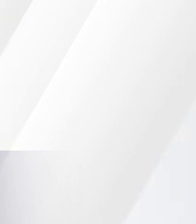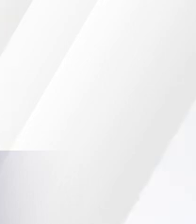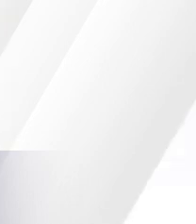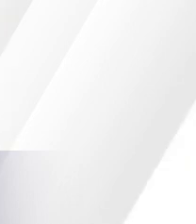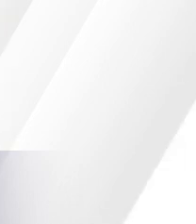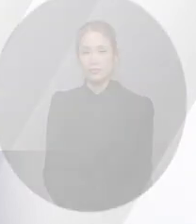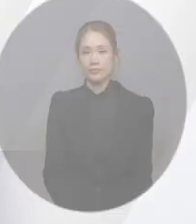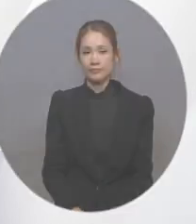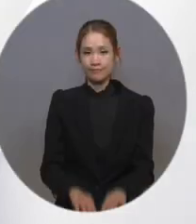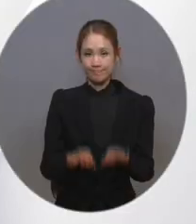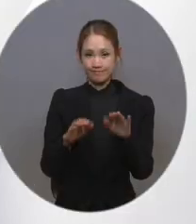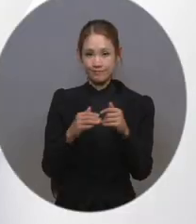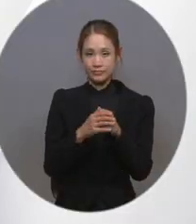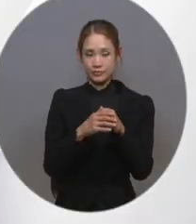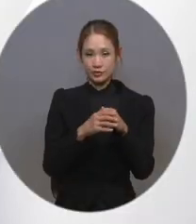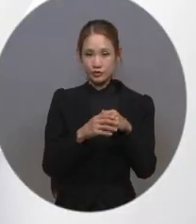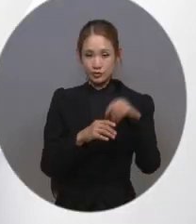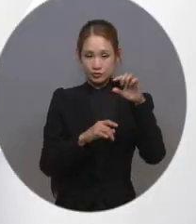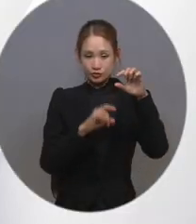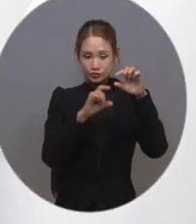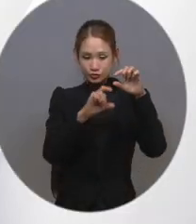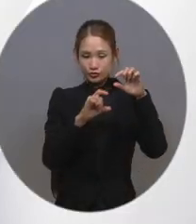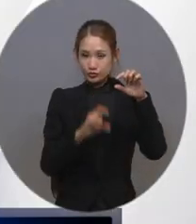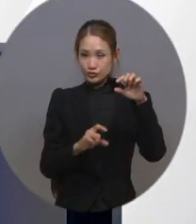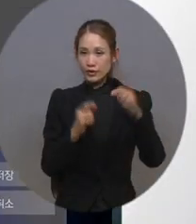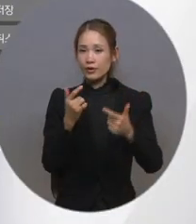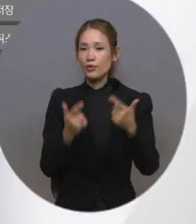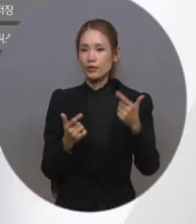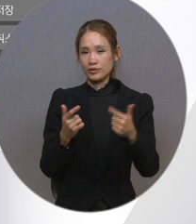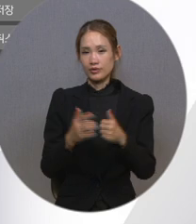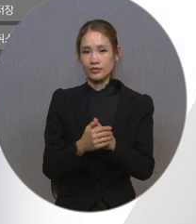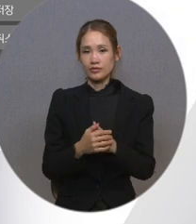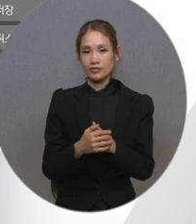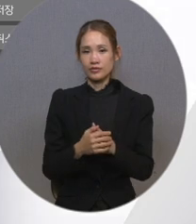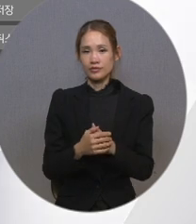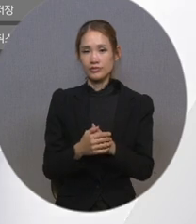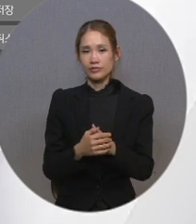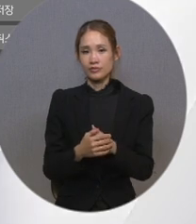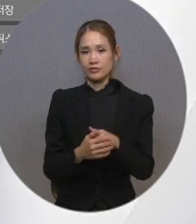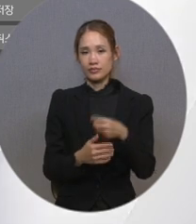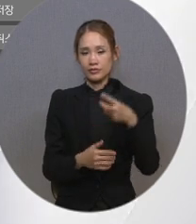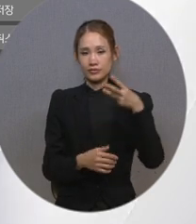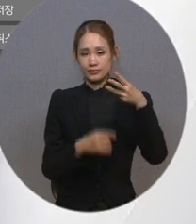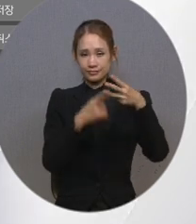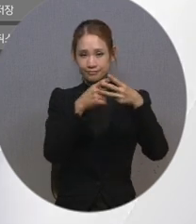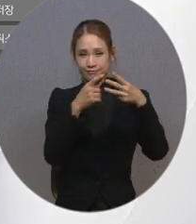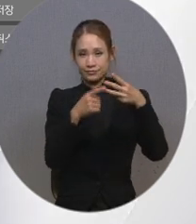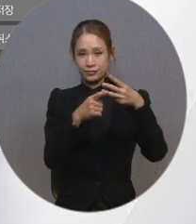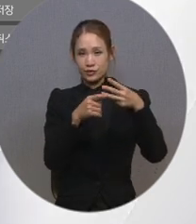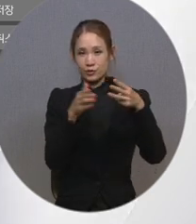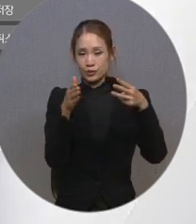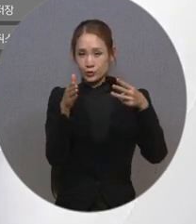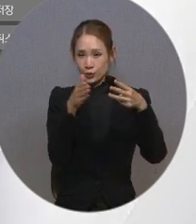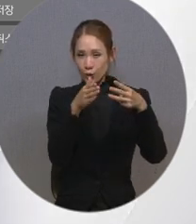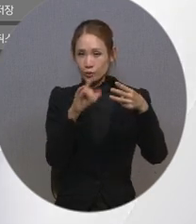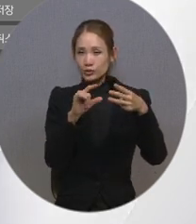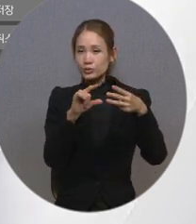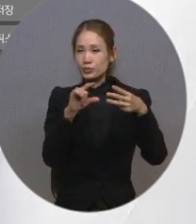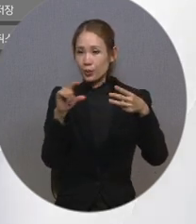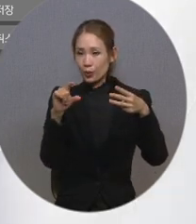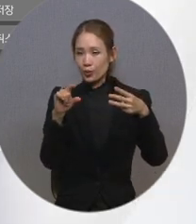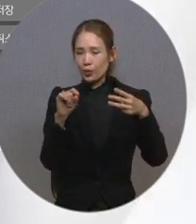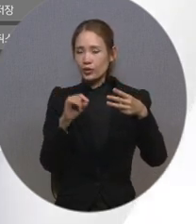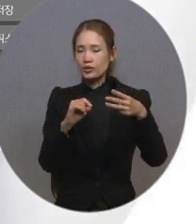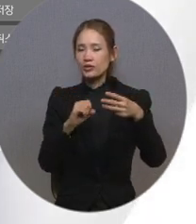이번에는 줄간격 조정 기능입니다. 폐쇄자막의 줄간격을 좁음, 보통, 넓음 세